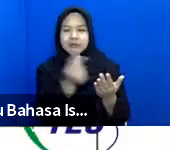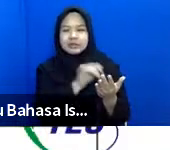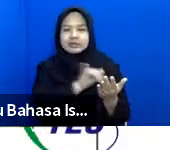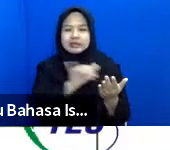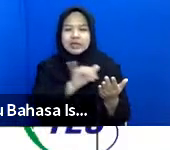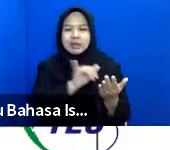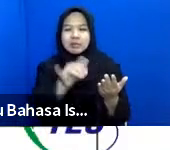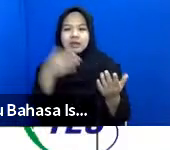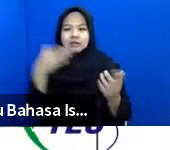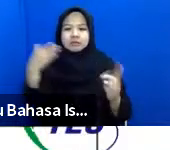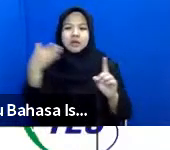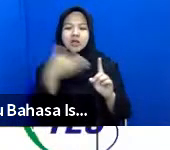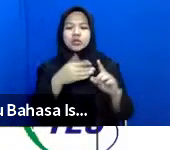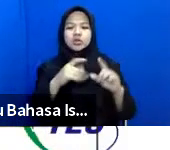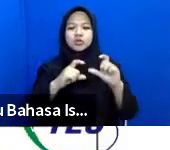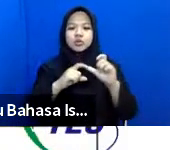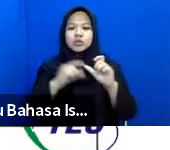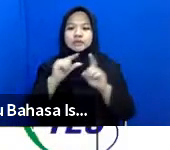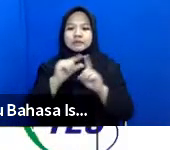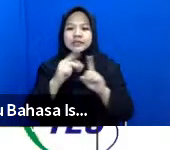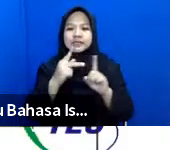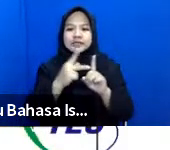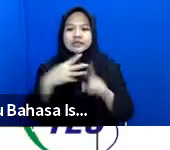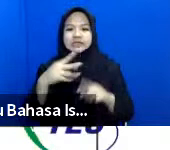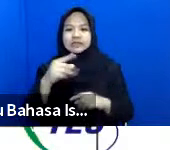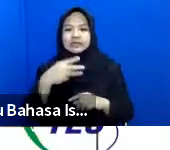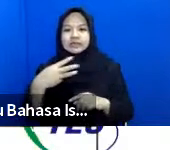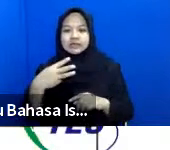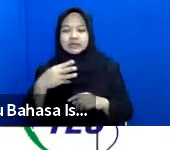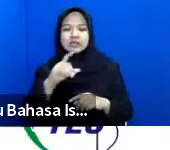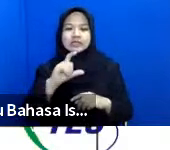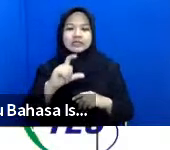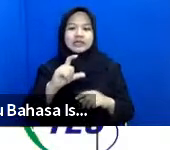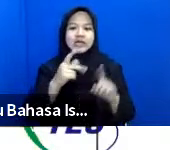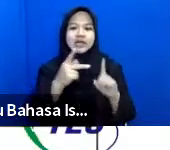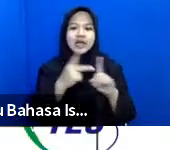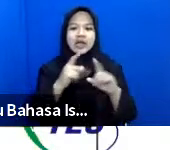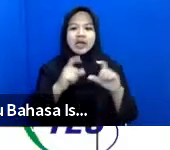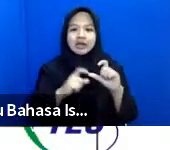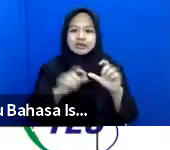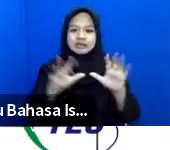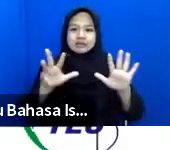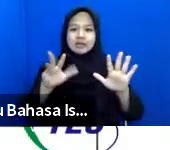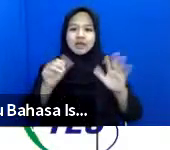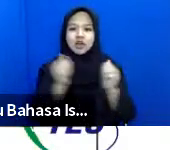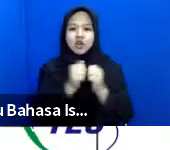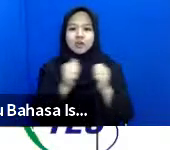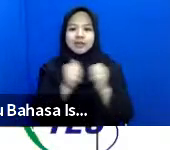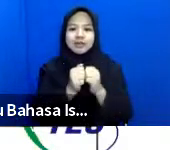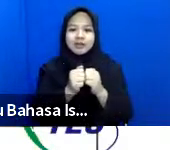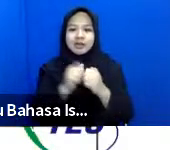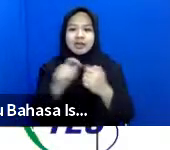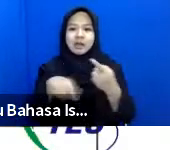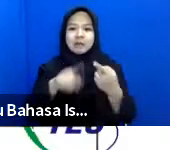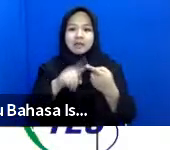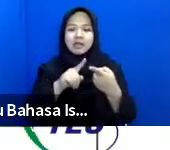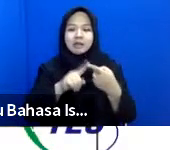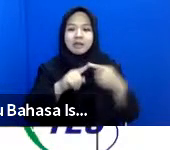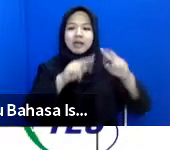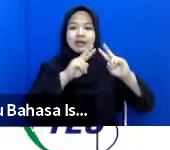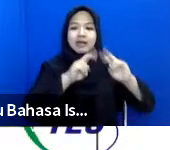mengacu pada SPIR CAS sembilan komitmennya CAS jadi yang pertama terkait dengan